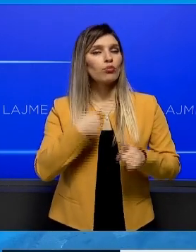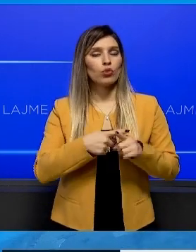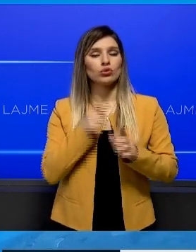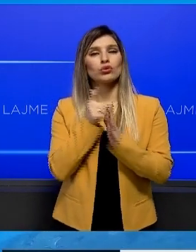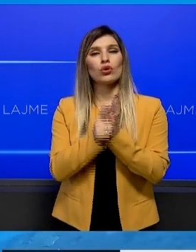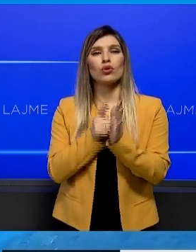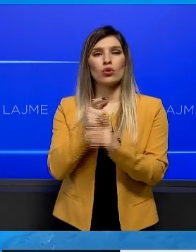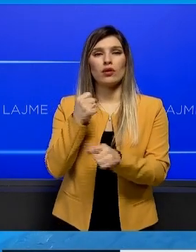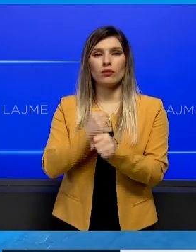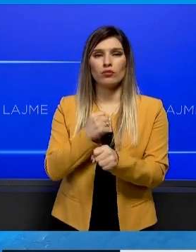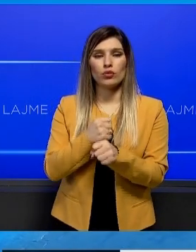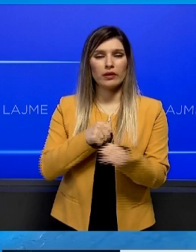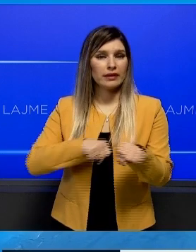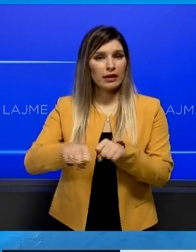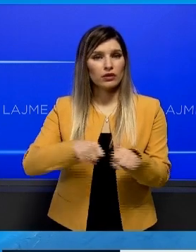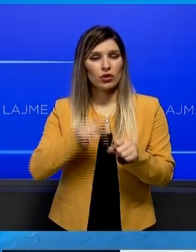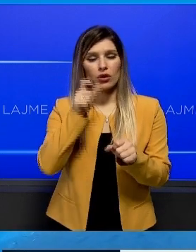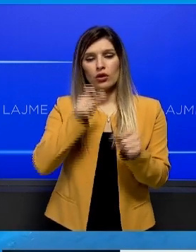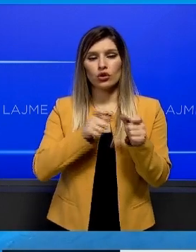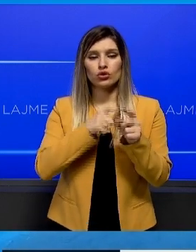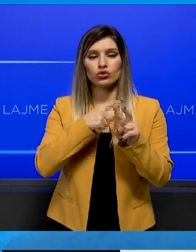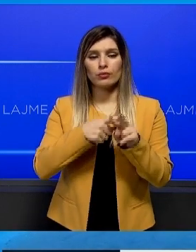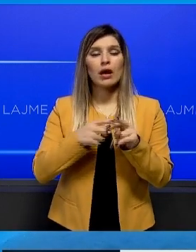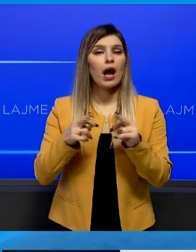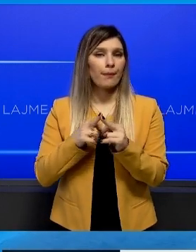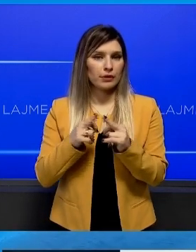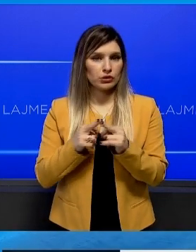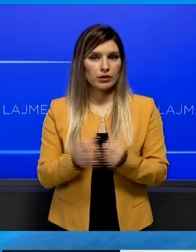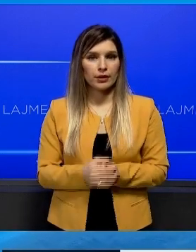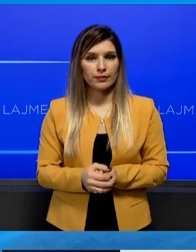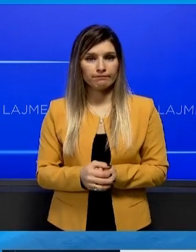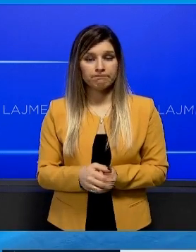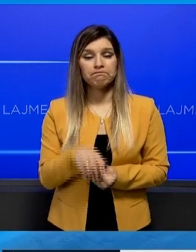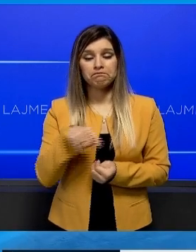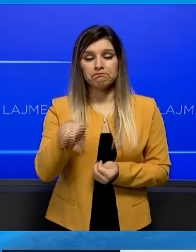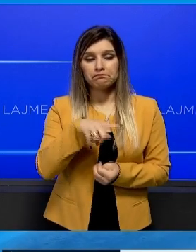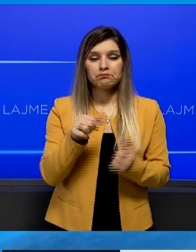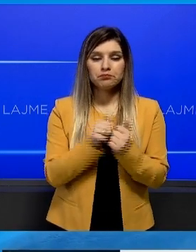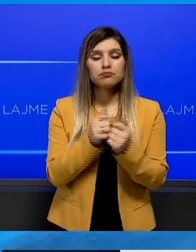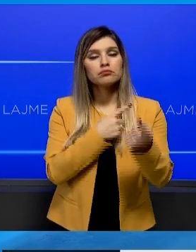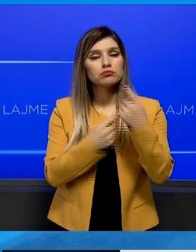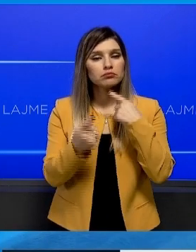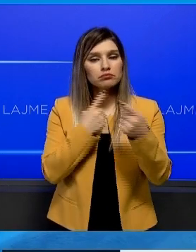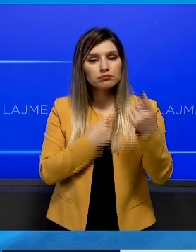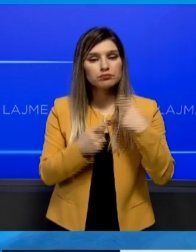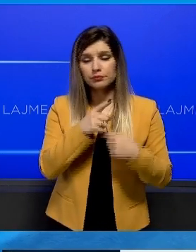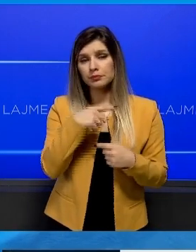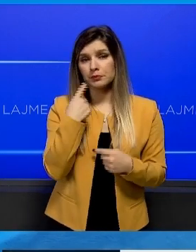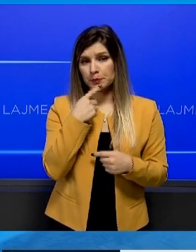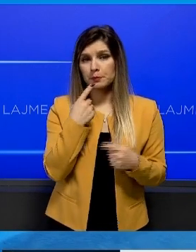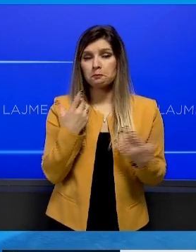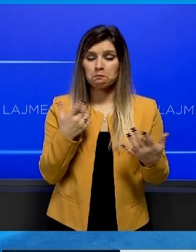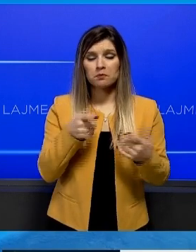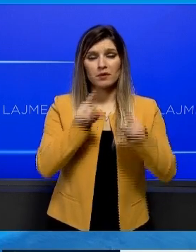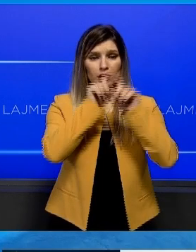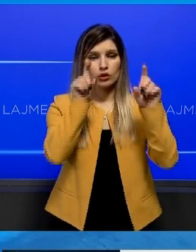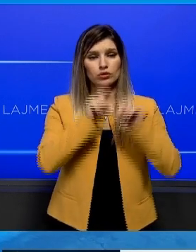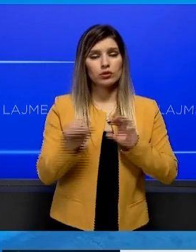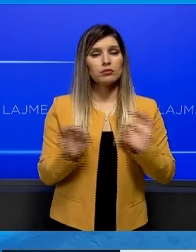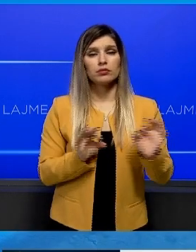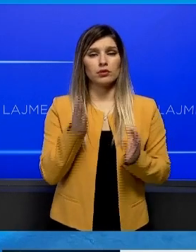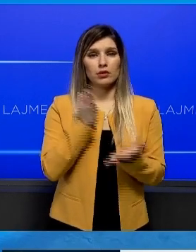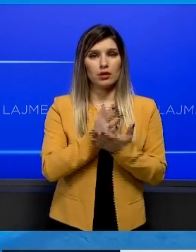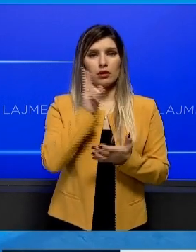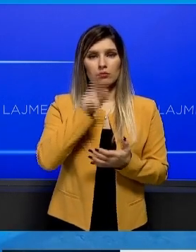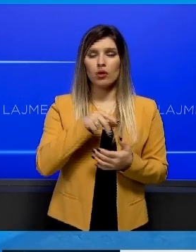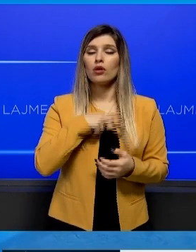detyre së drejtorit përgjeshëm shkumbina me Gjekaj. Gjatë kti takimi, Krye prokurori Lumezi shpreju ka dishmërin institucionale për të